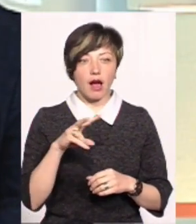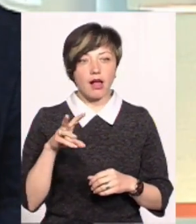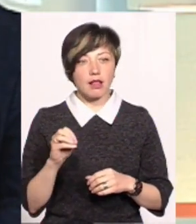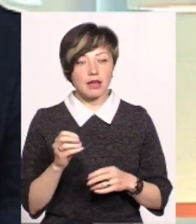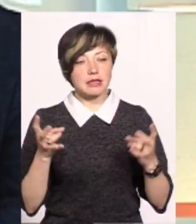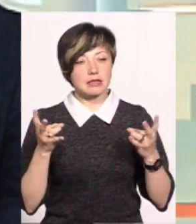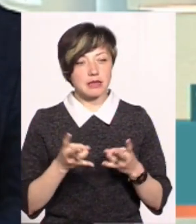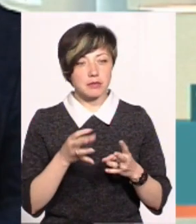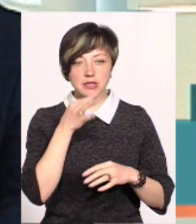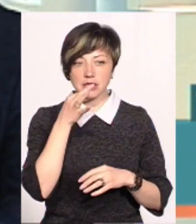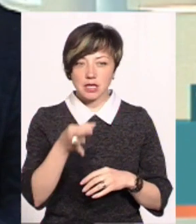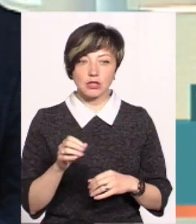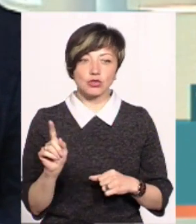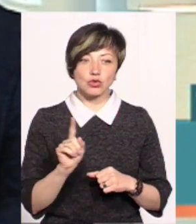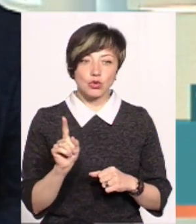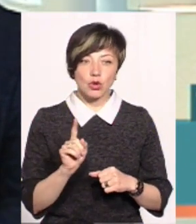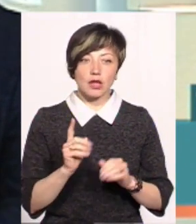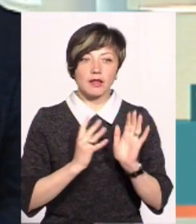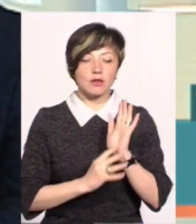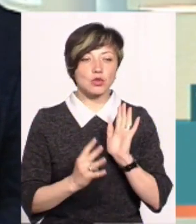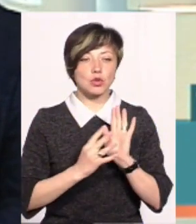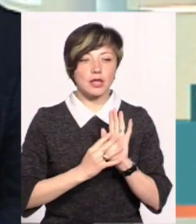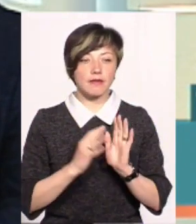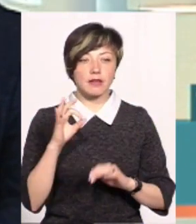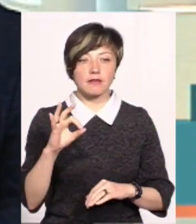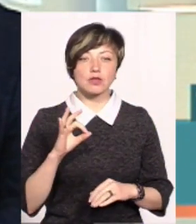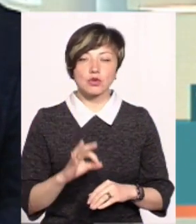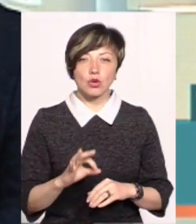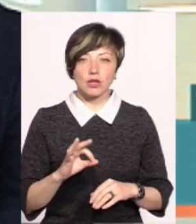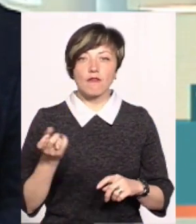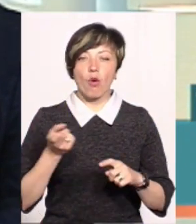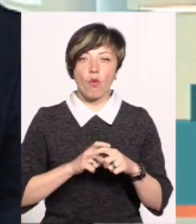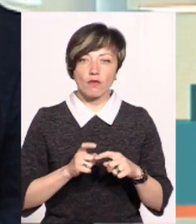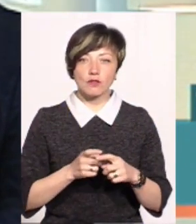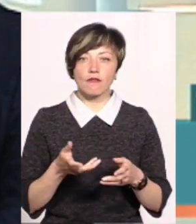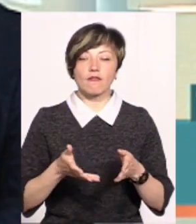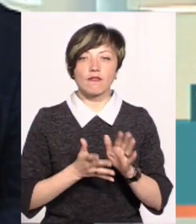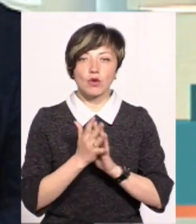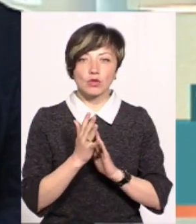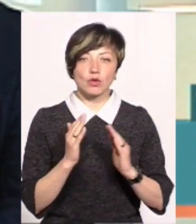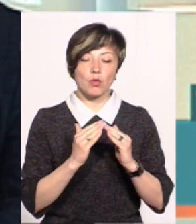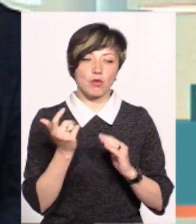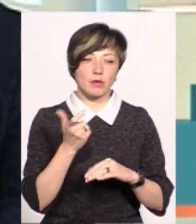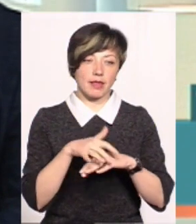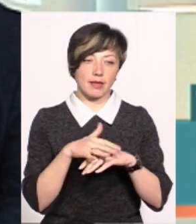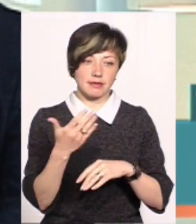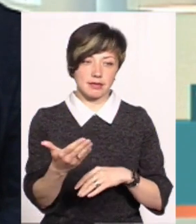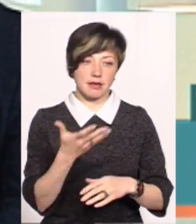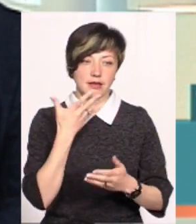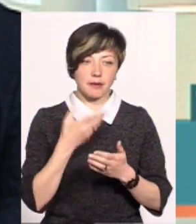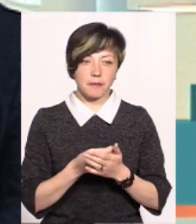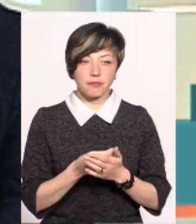але разом з тим треба зауважити, що 99% овочів все-таки вирощуються домогосподарствами населення.